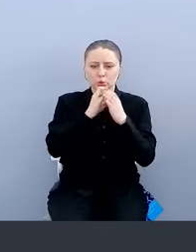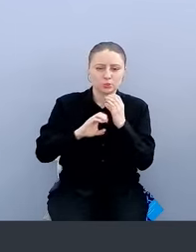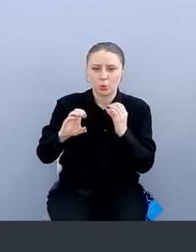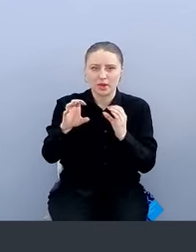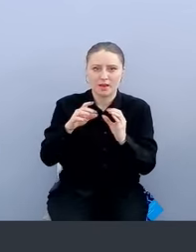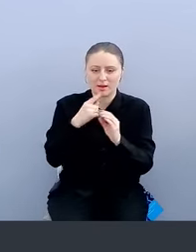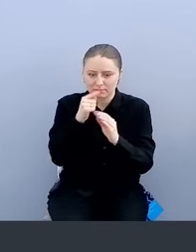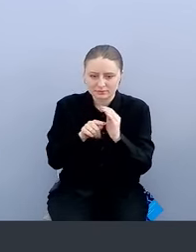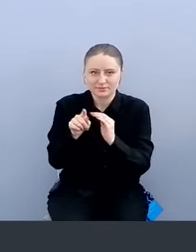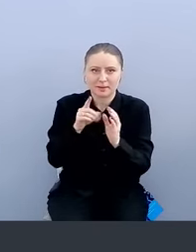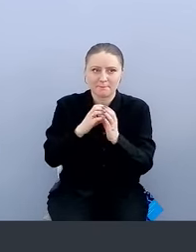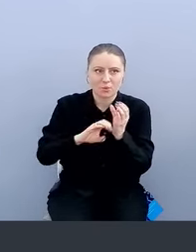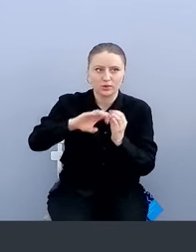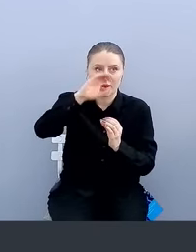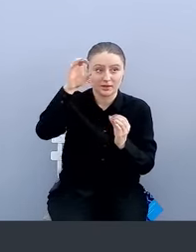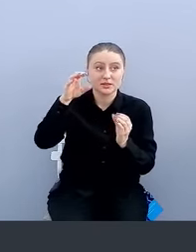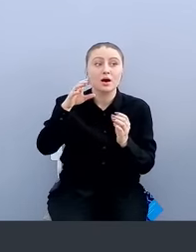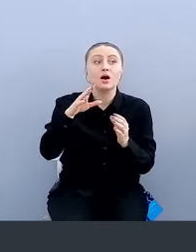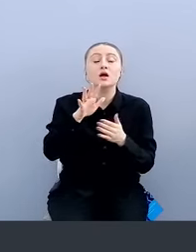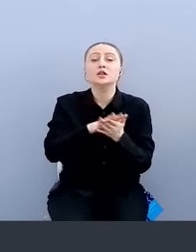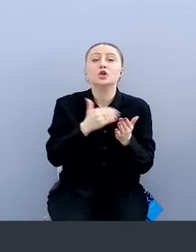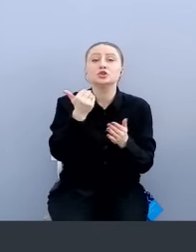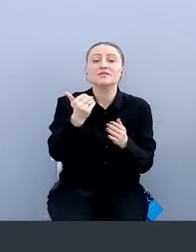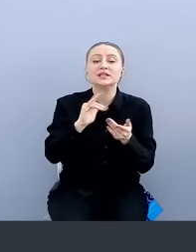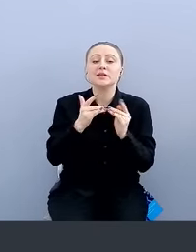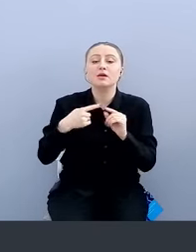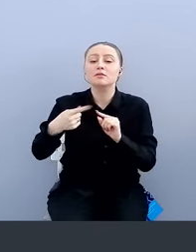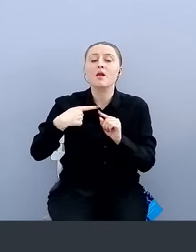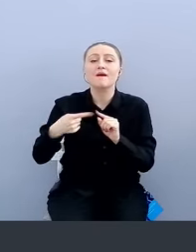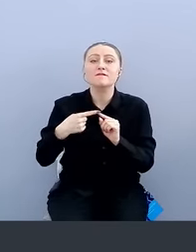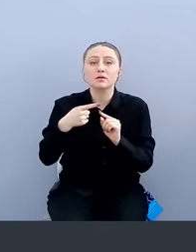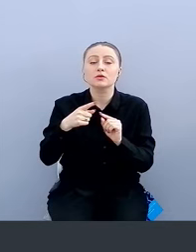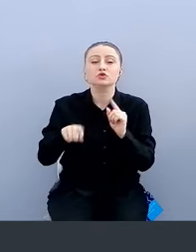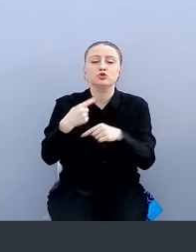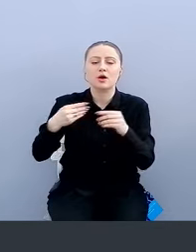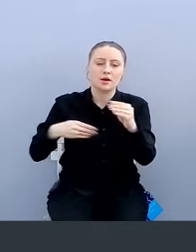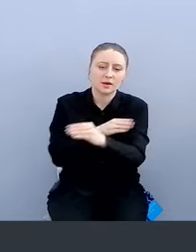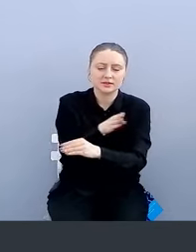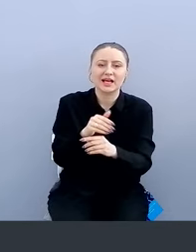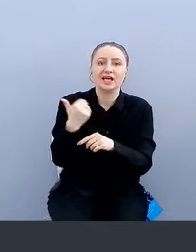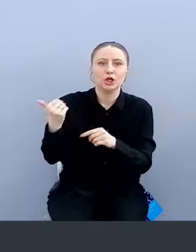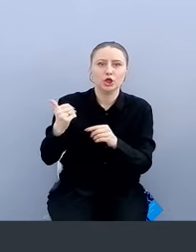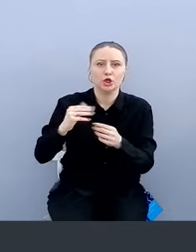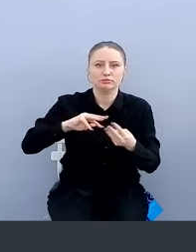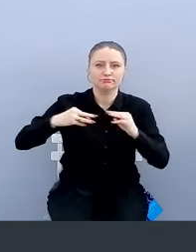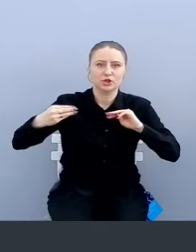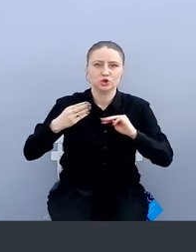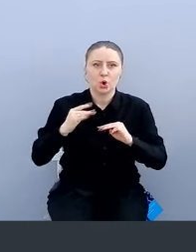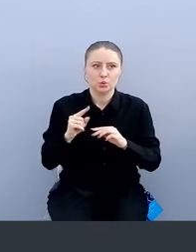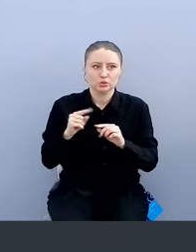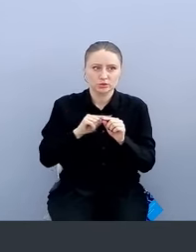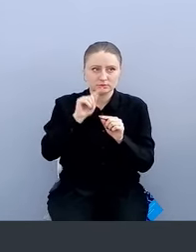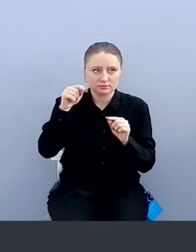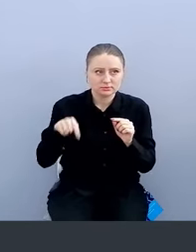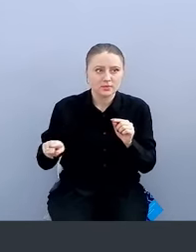говоря, но условный туннель поднимается, после чего ваш весь трафик гонится через их же шлюз, вот Secure Web Gateway,